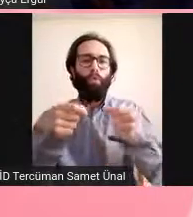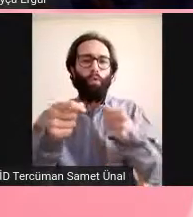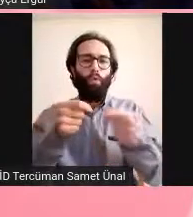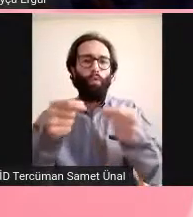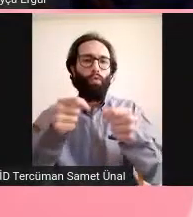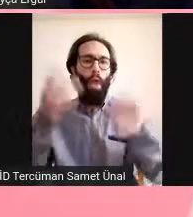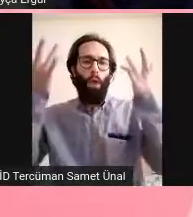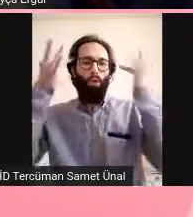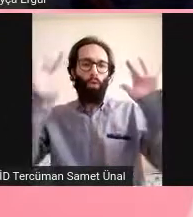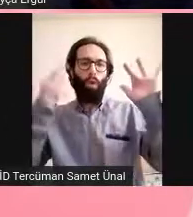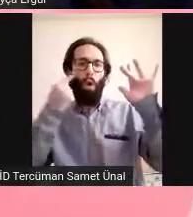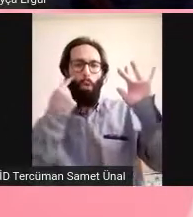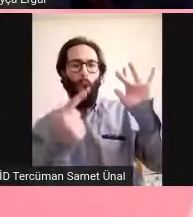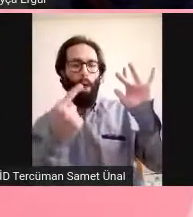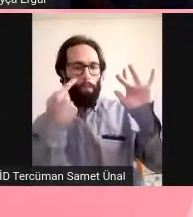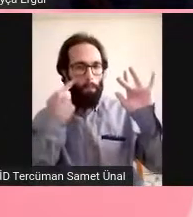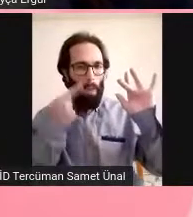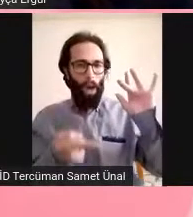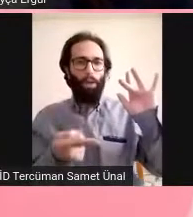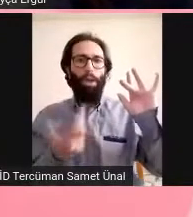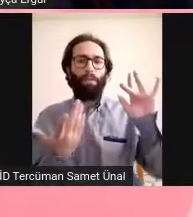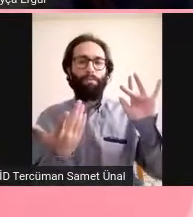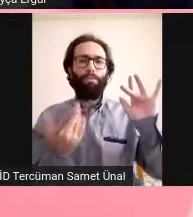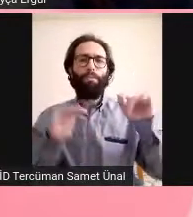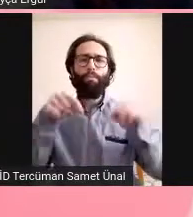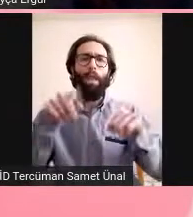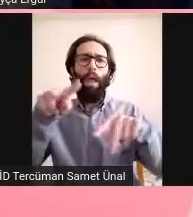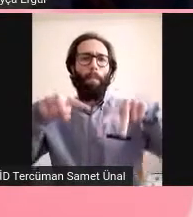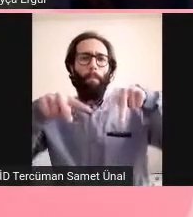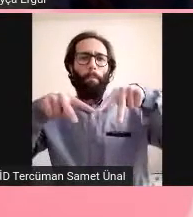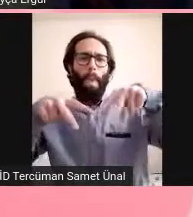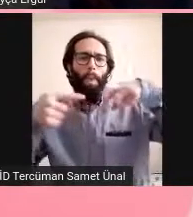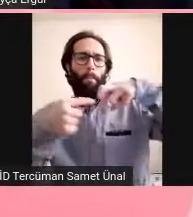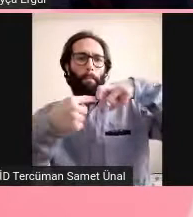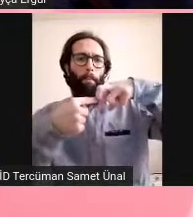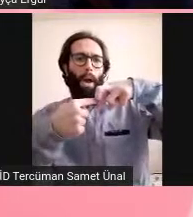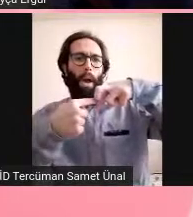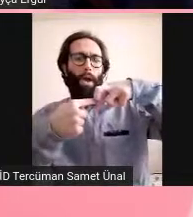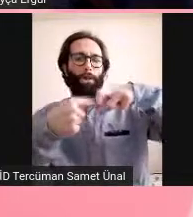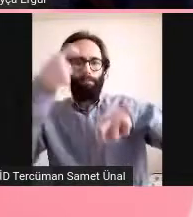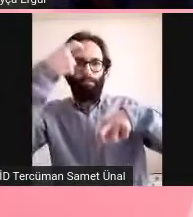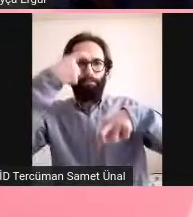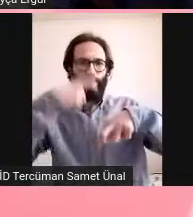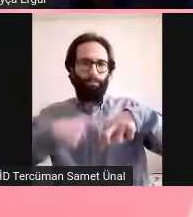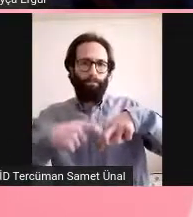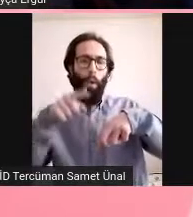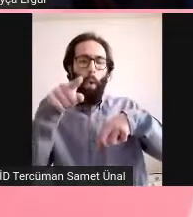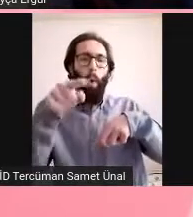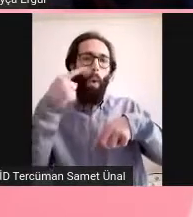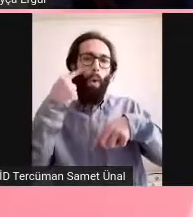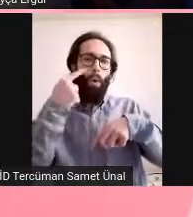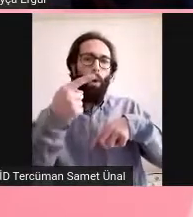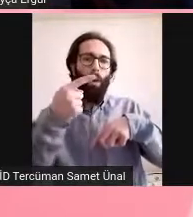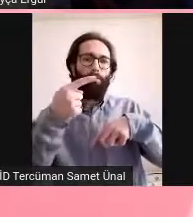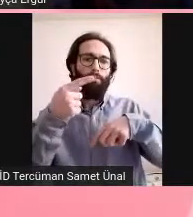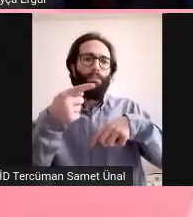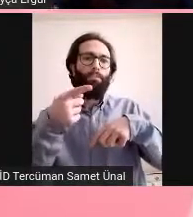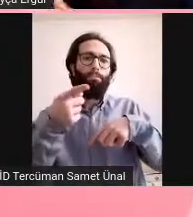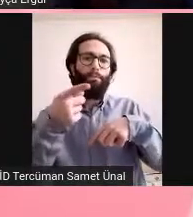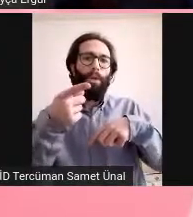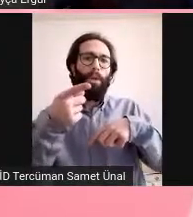Bu bir MR resmi. Magnetic Rezonance Imaging. Hani herkes biliyor bunu.